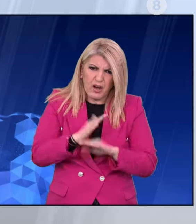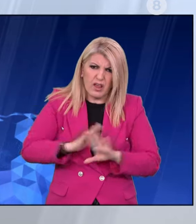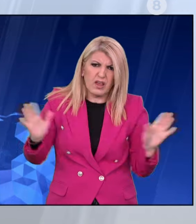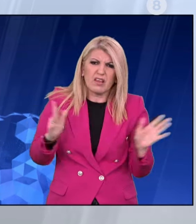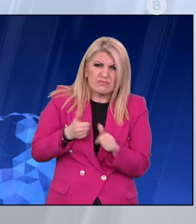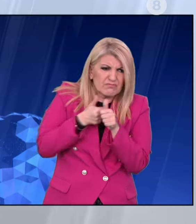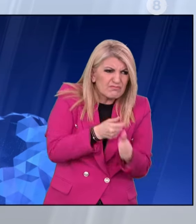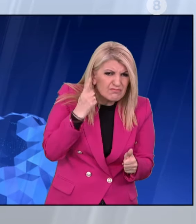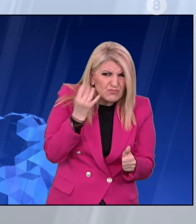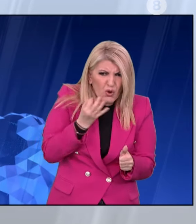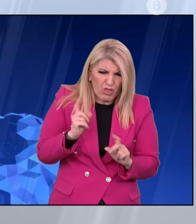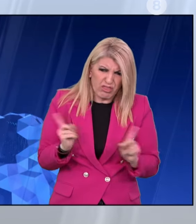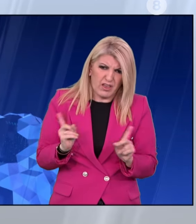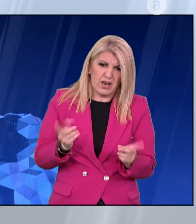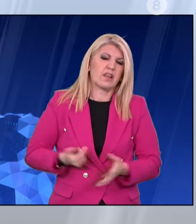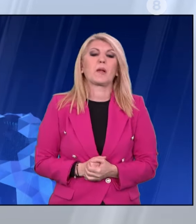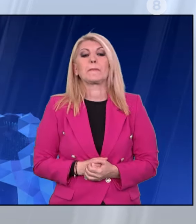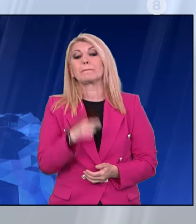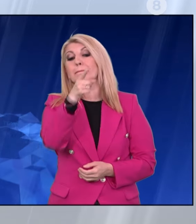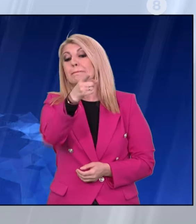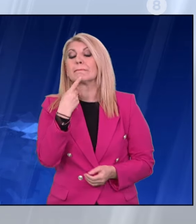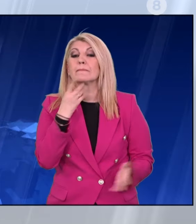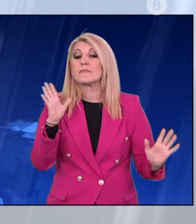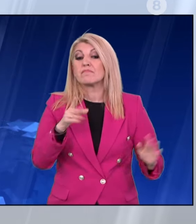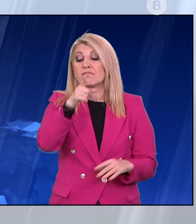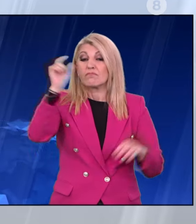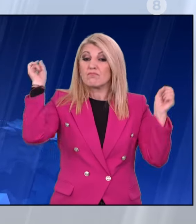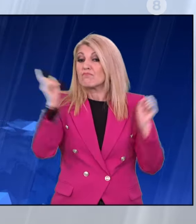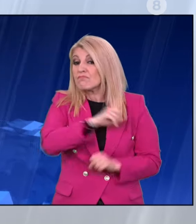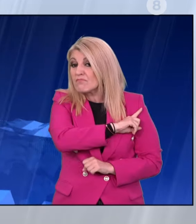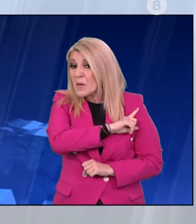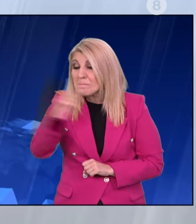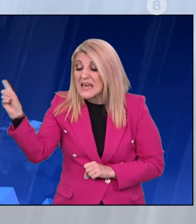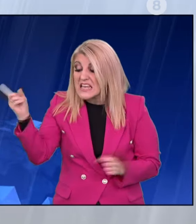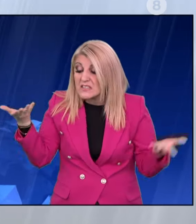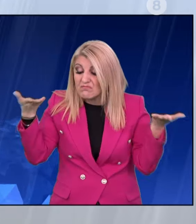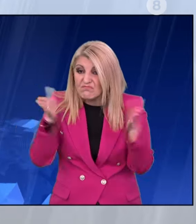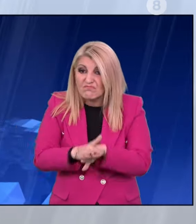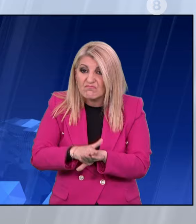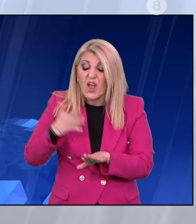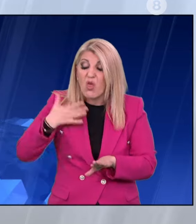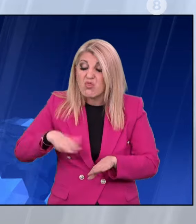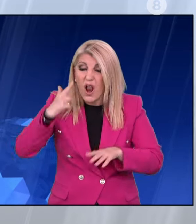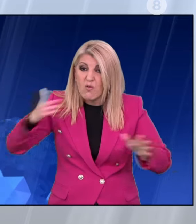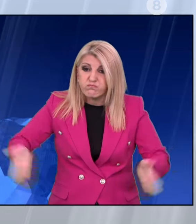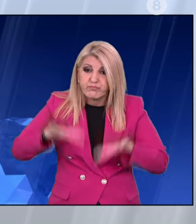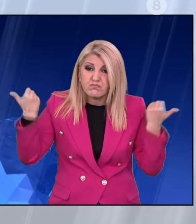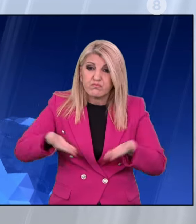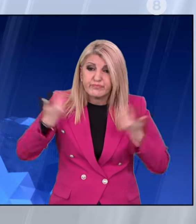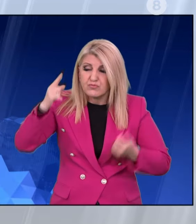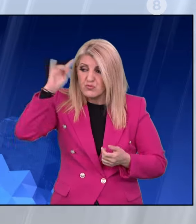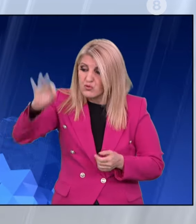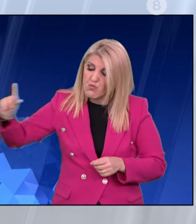Όχι στη συγκάλυψη, ναι στην απονομή δικαιοσύνης. Αυτό είναι το έτοιμα το οποίο συνόδευσε με ένα εκατομμύριο τρακόσες